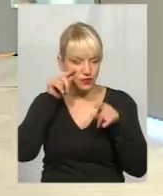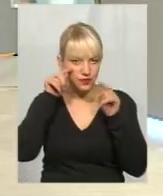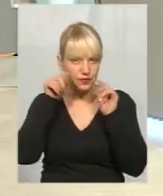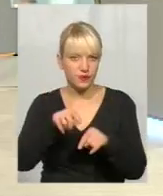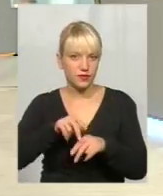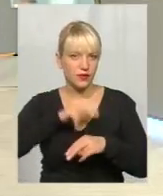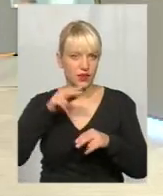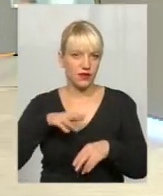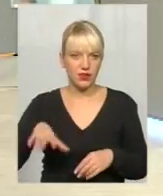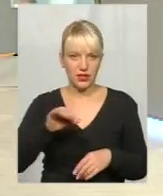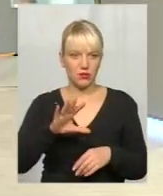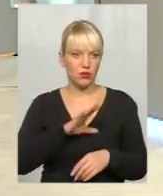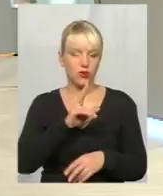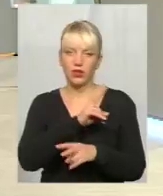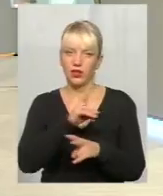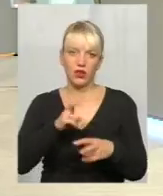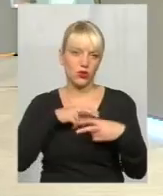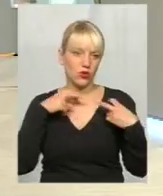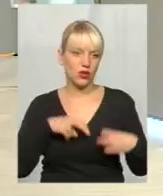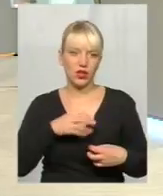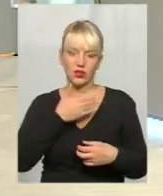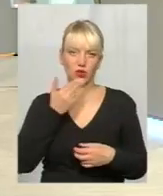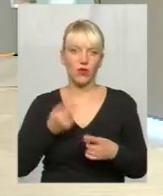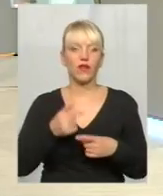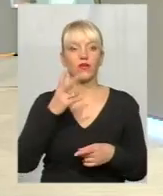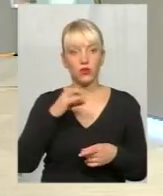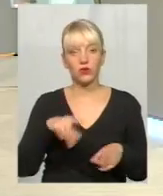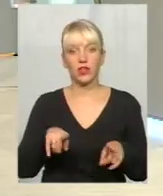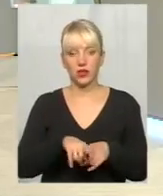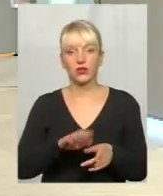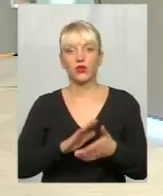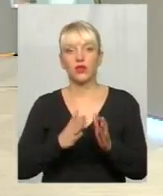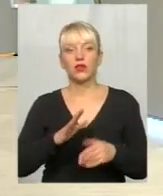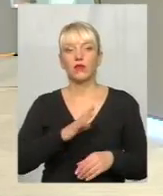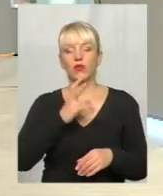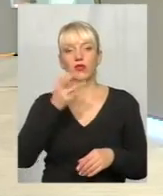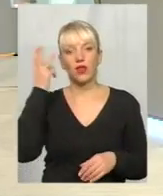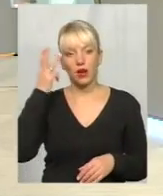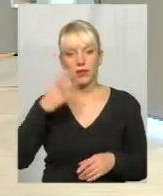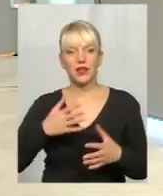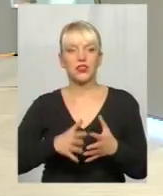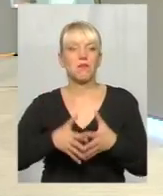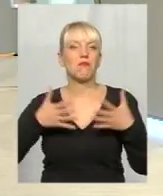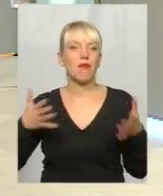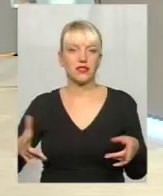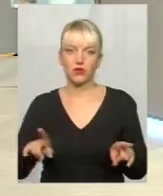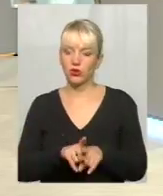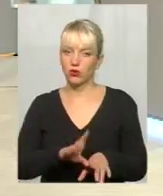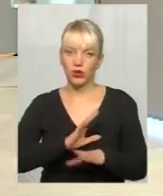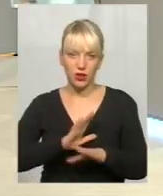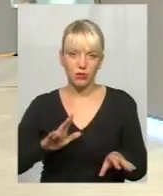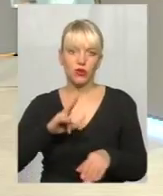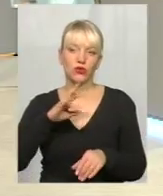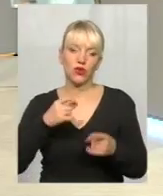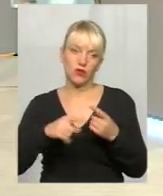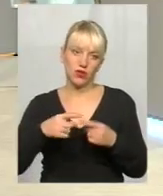все прийшло. Ніхто не ризикував, все прийшло, якби, чітко. Але, ну, от такі ситуації були. На Хмельниччині масово такого не було, але в